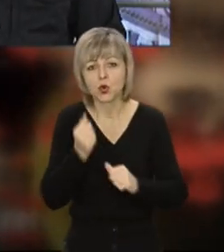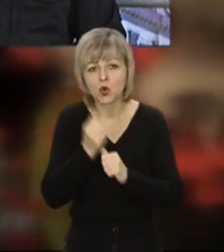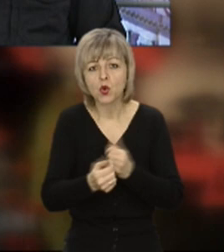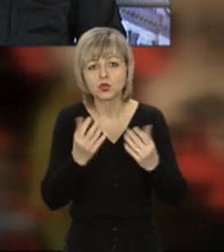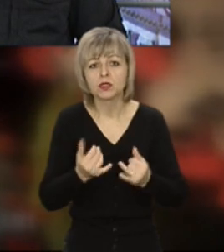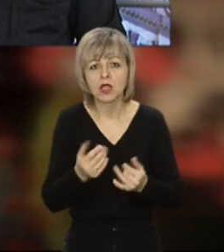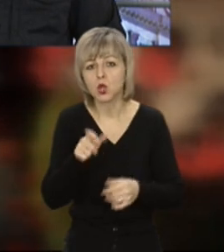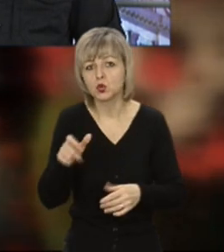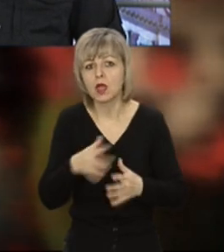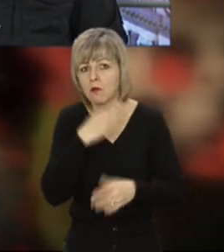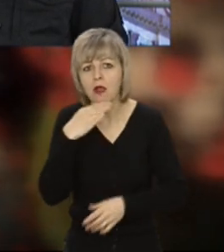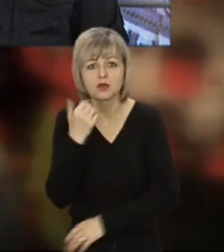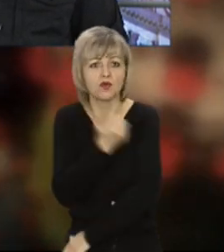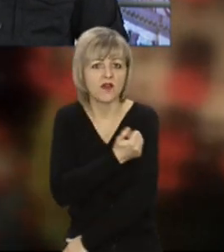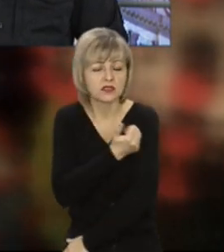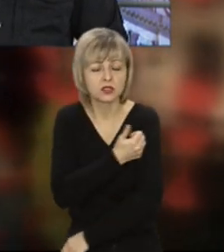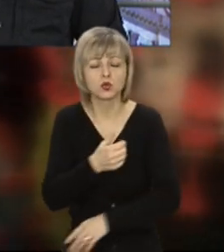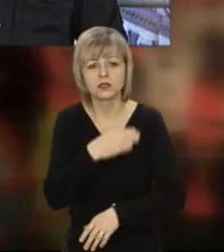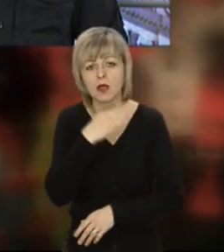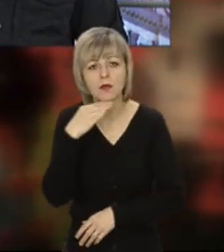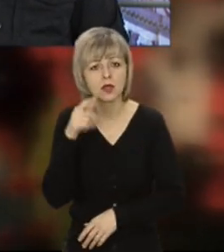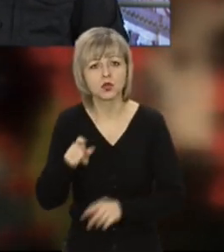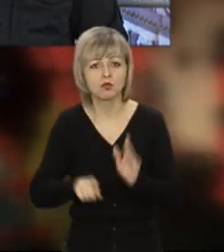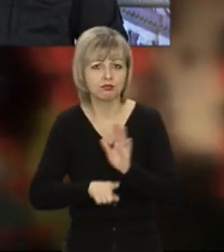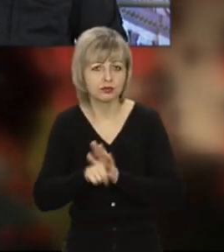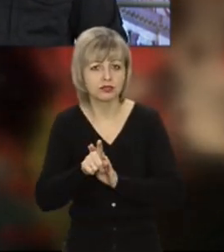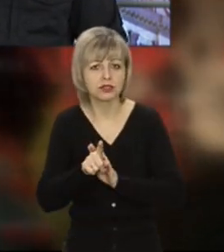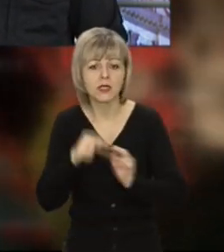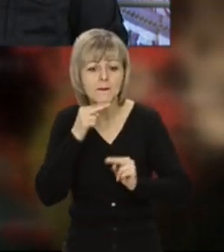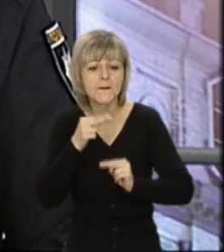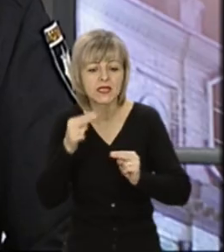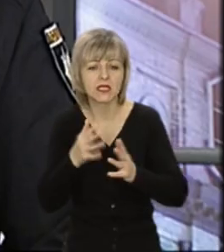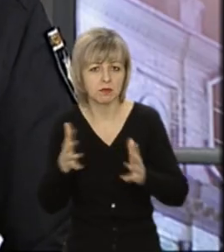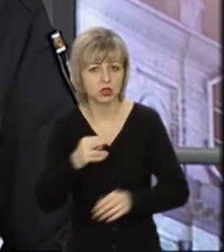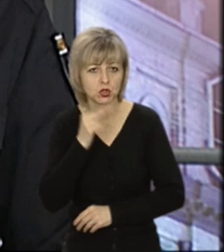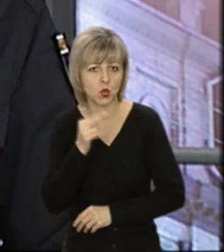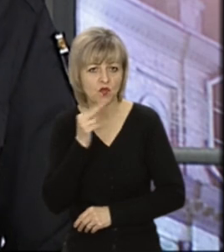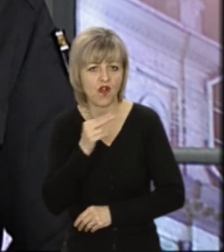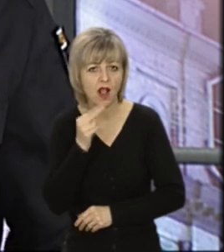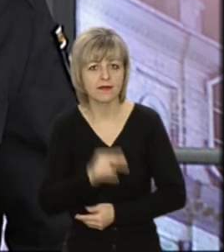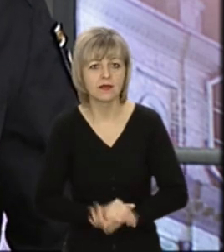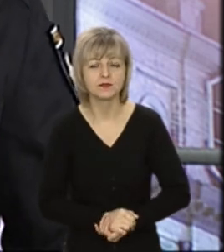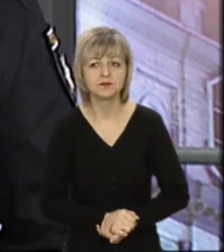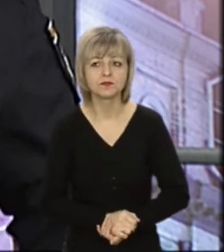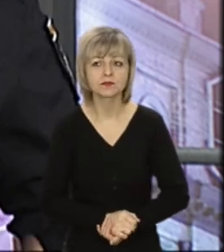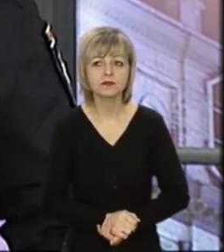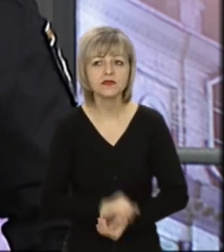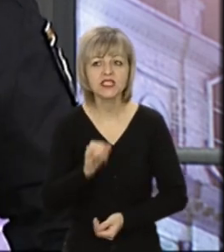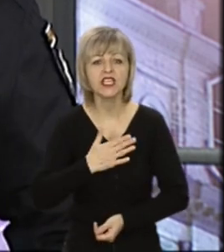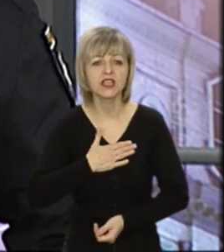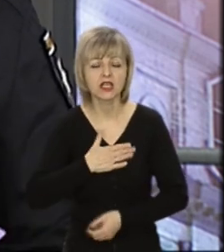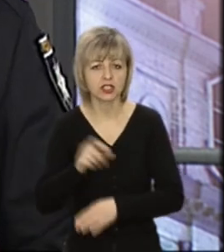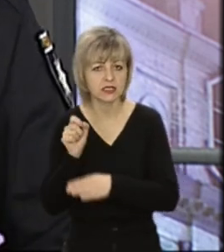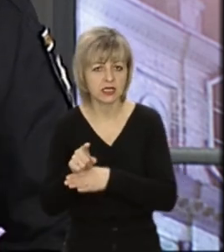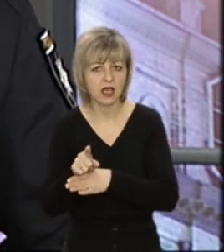кожного дня більше людей вакцинується, більше людей стали звертати, приділяти цьому більше уваги. І наша